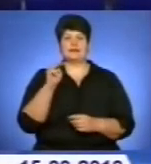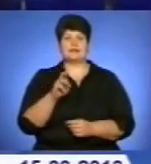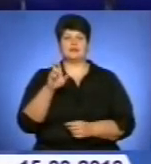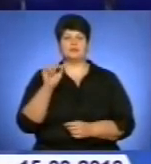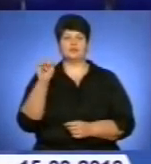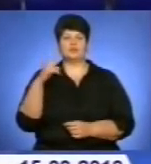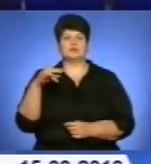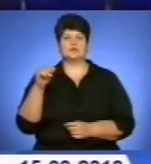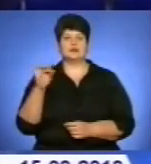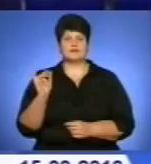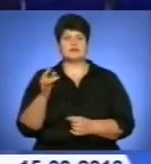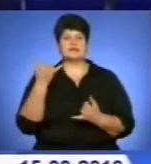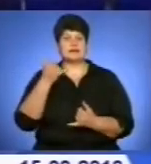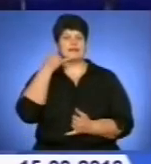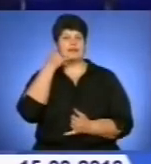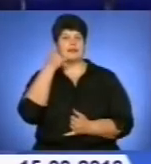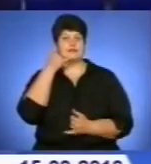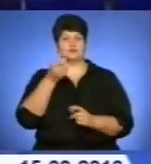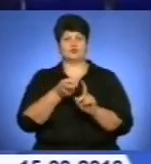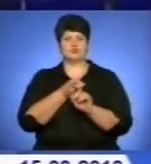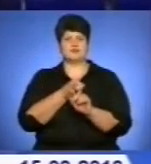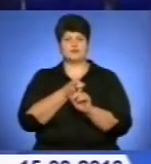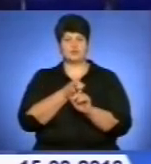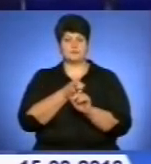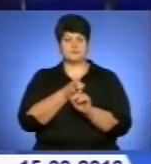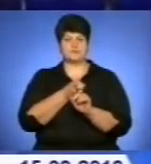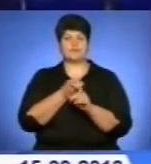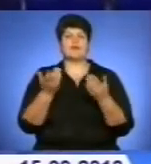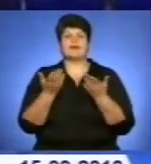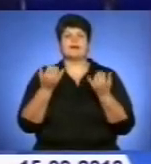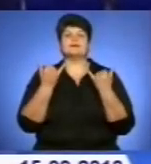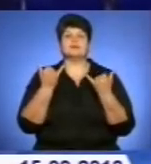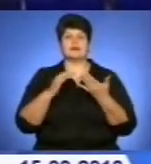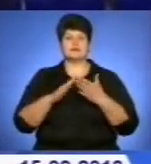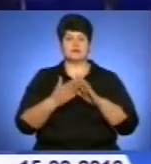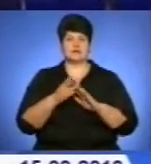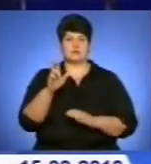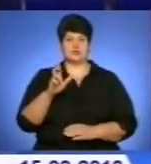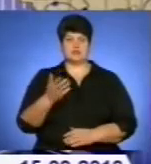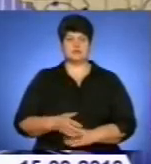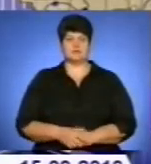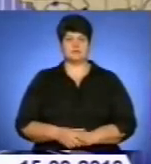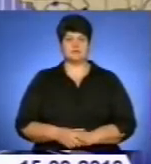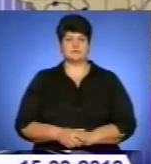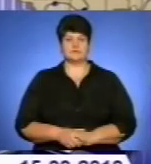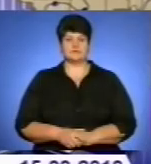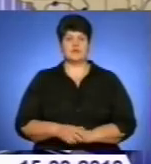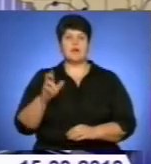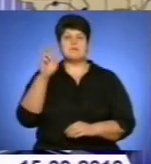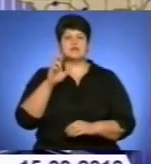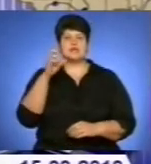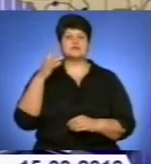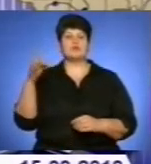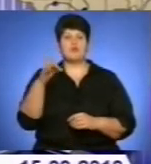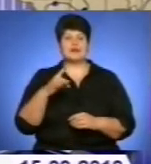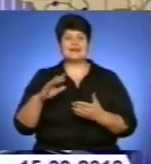особливо на власних транспортних засобах. До 9 населених пунктів Бережанського району немає транспортного сполучення. Подробиці